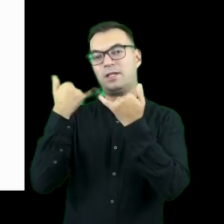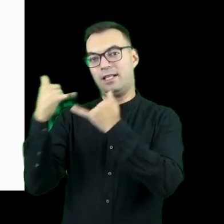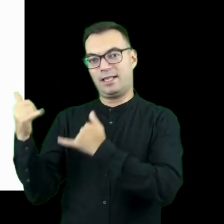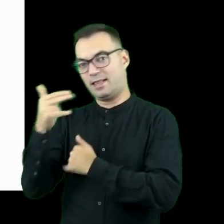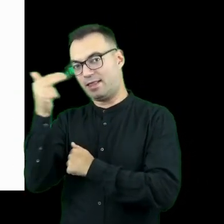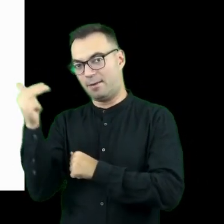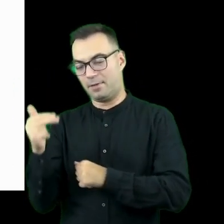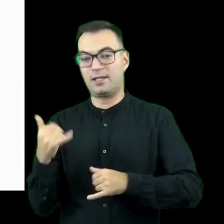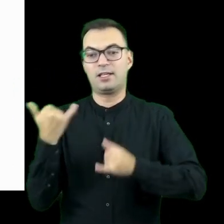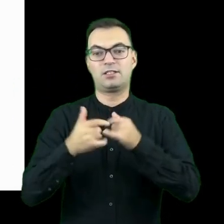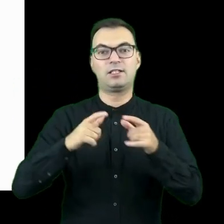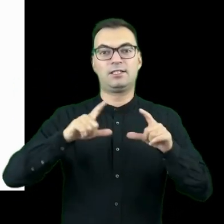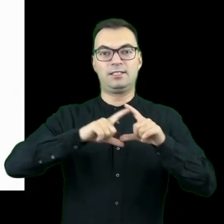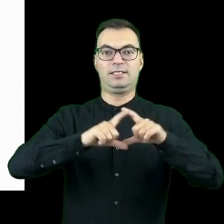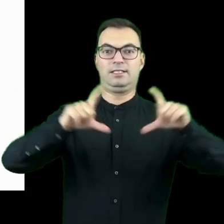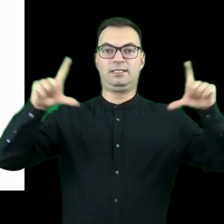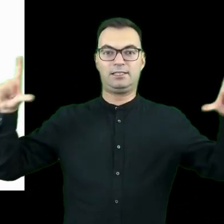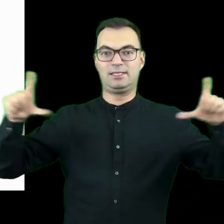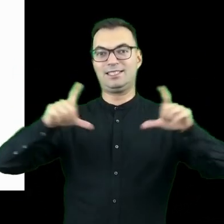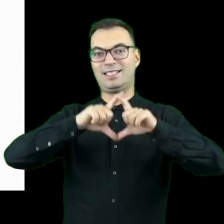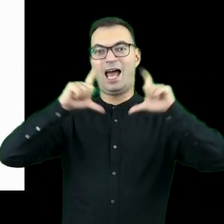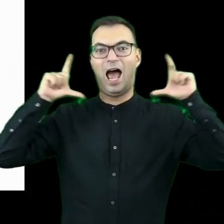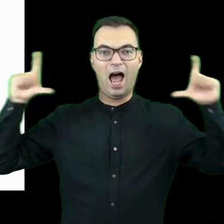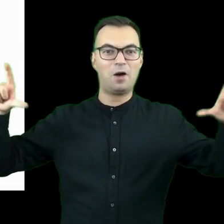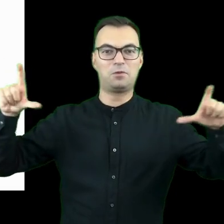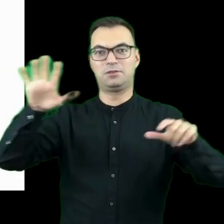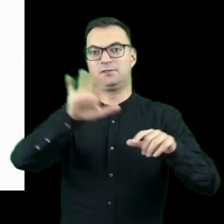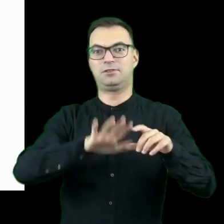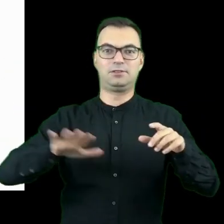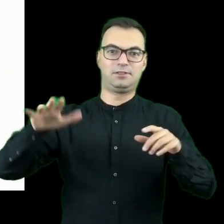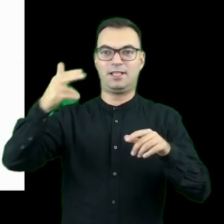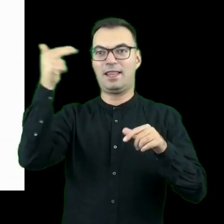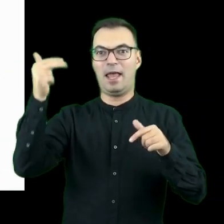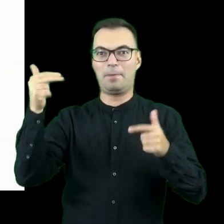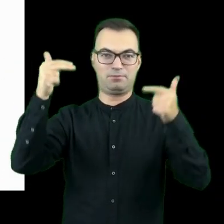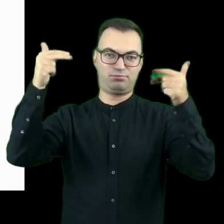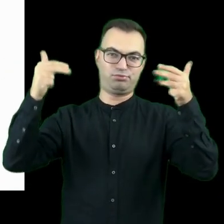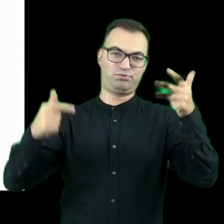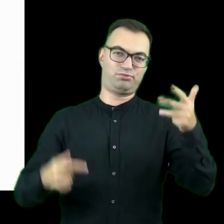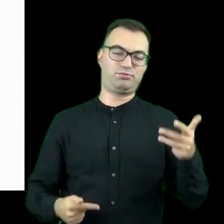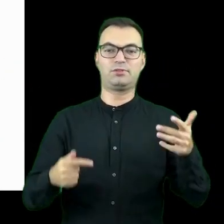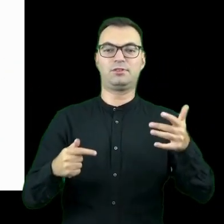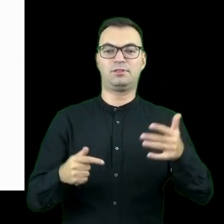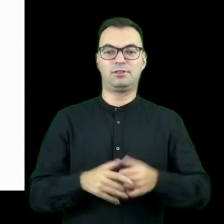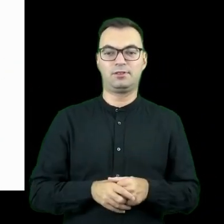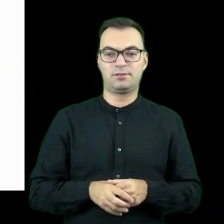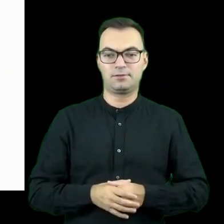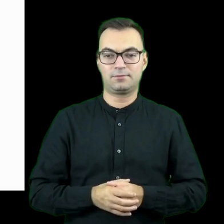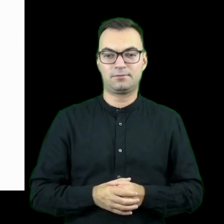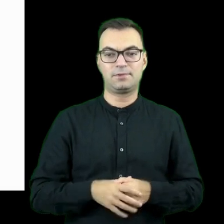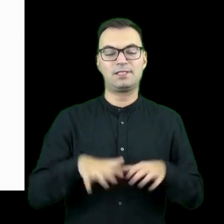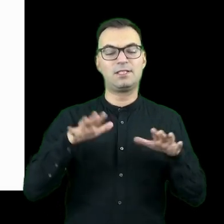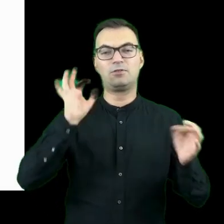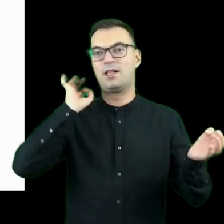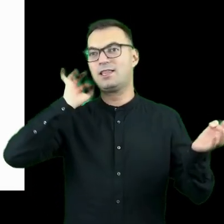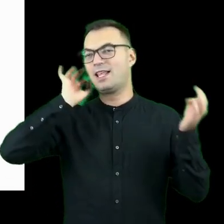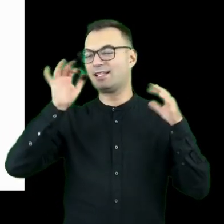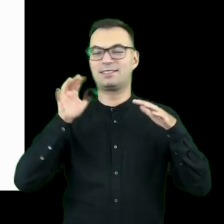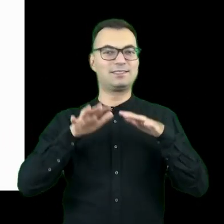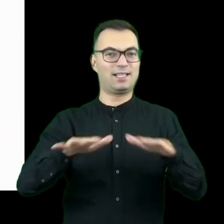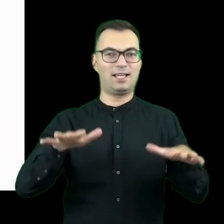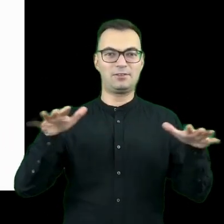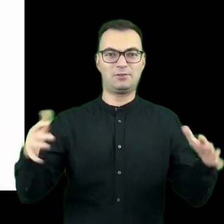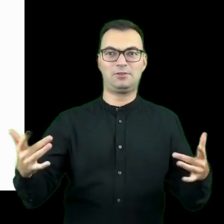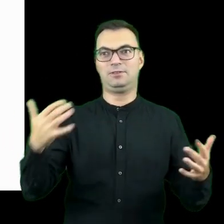skupiać się na całości bardzo szerokiego obszaru albo bardzo szerokiego zjawiska, to po prostu tych danych jest tak dużo, że